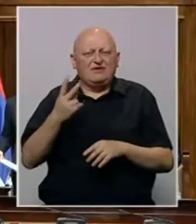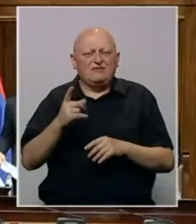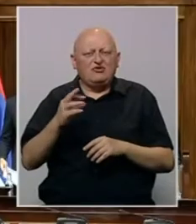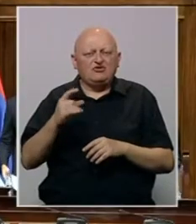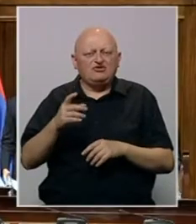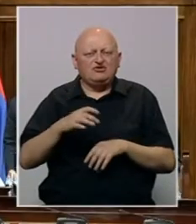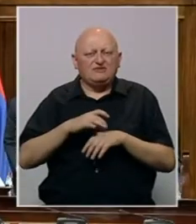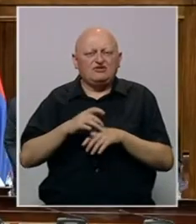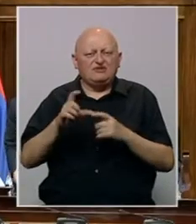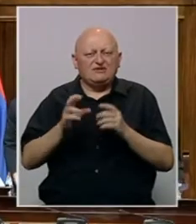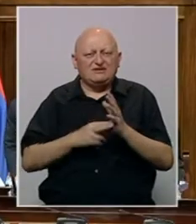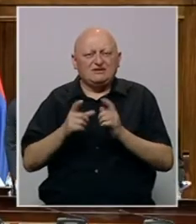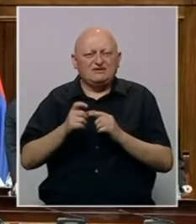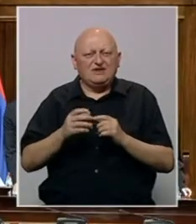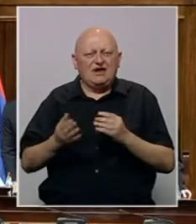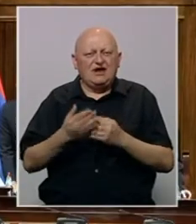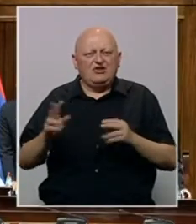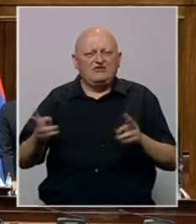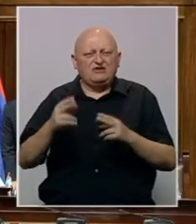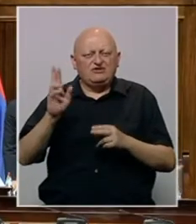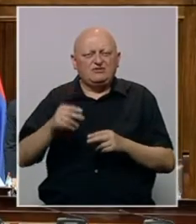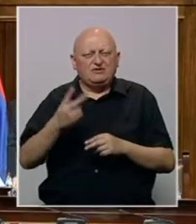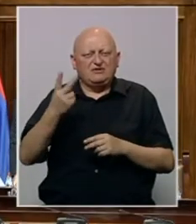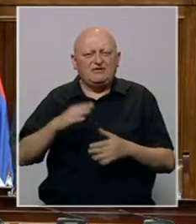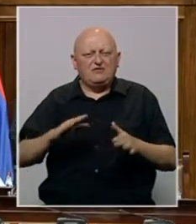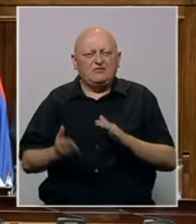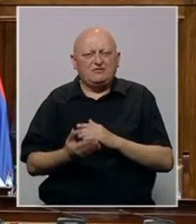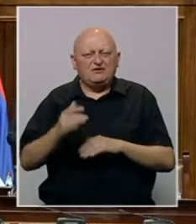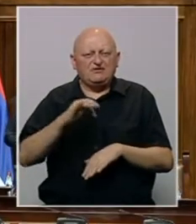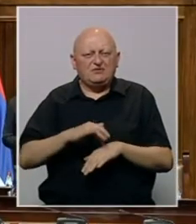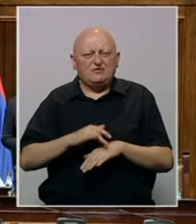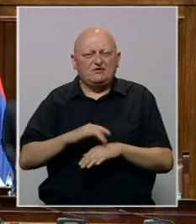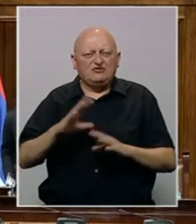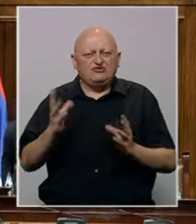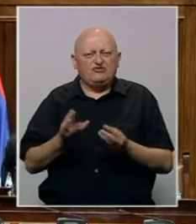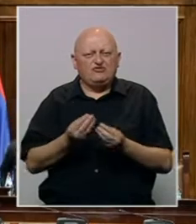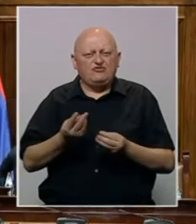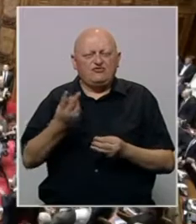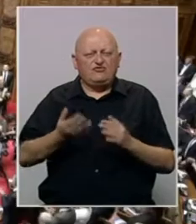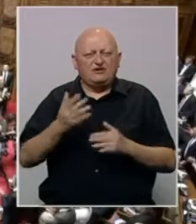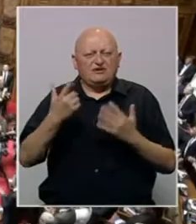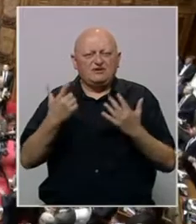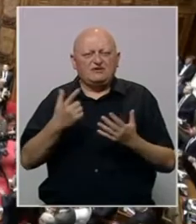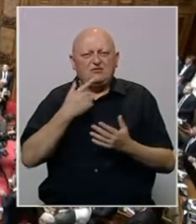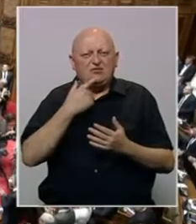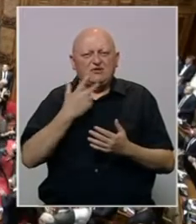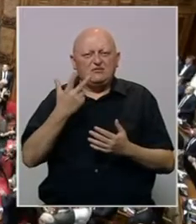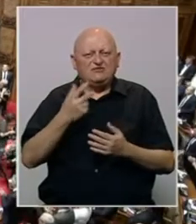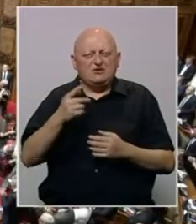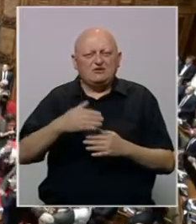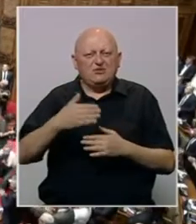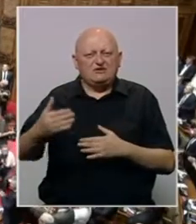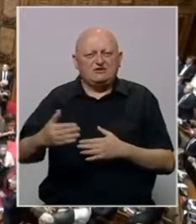Vladimir Orlić iz vladajućeg SNS-a, a novi saziv će imati dva podpredsjednička mjesta više, ukupno sedam, od kojih su tri